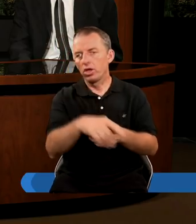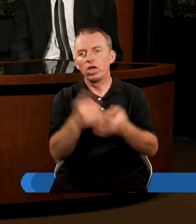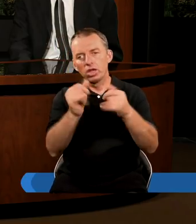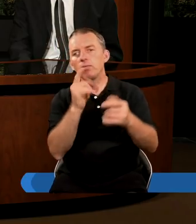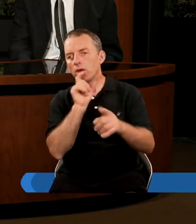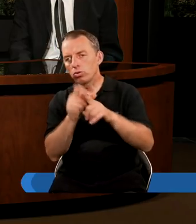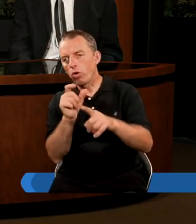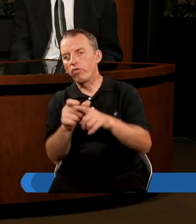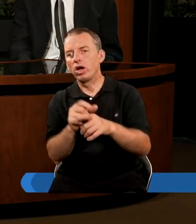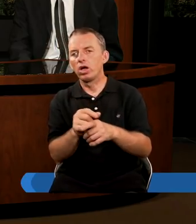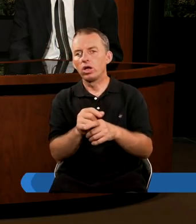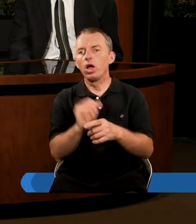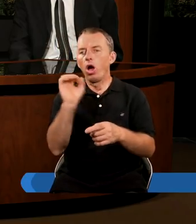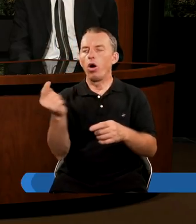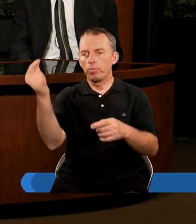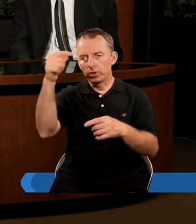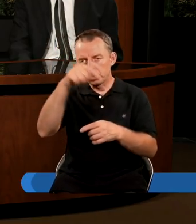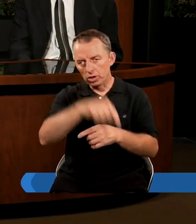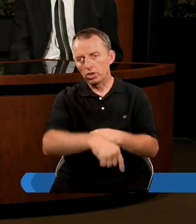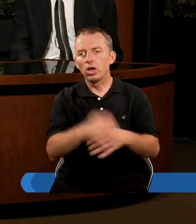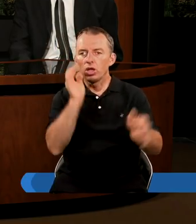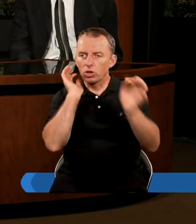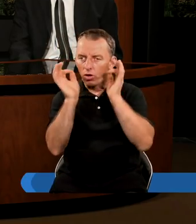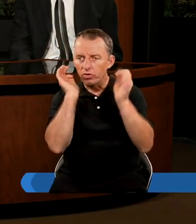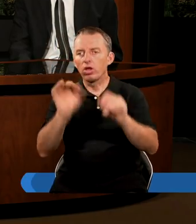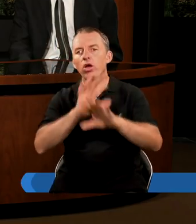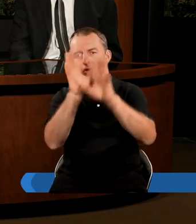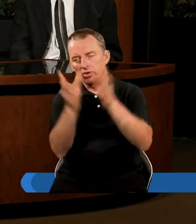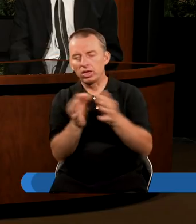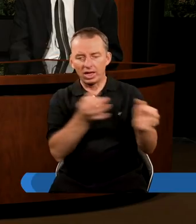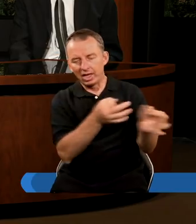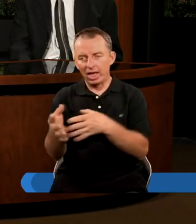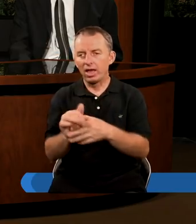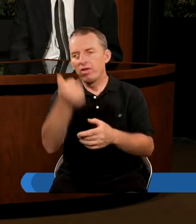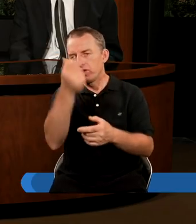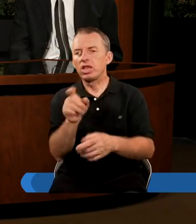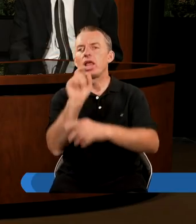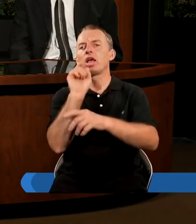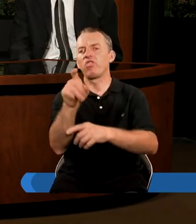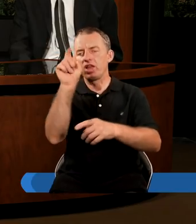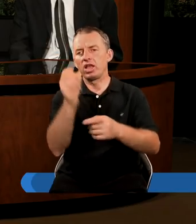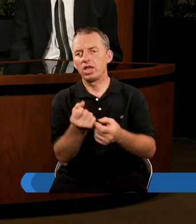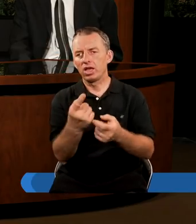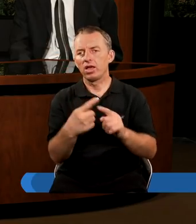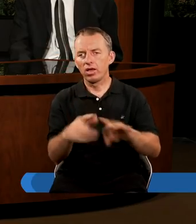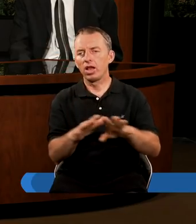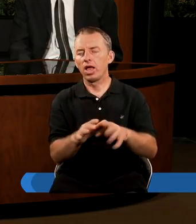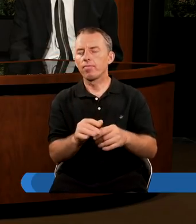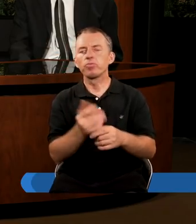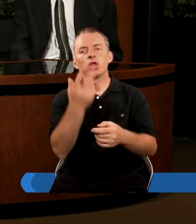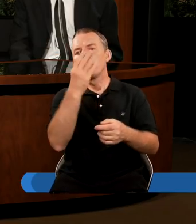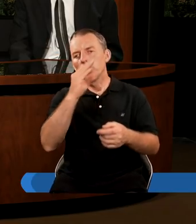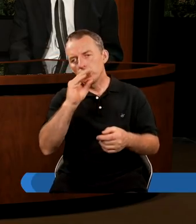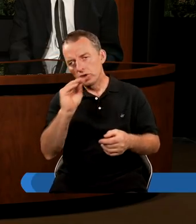Innymi słowy, o przyjściu Chrystusa dowiedzą się wszyscy naraz, w jednej chwili. A